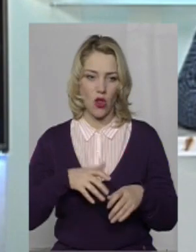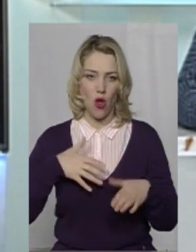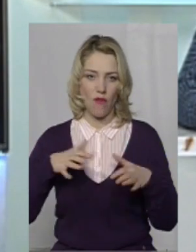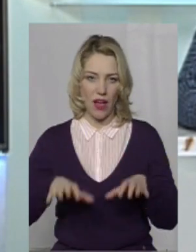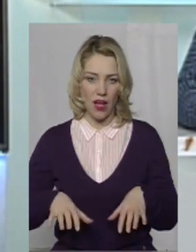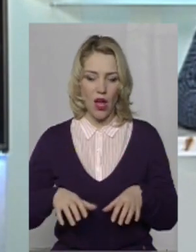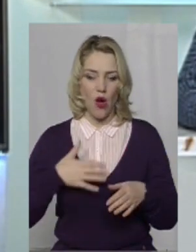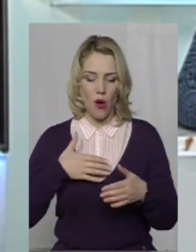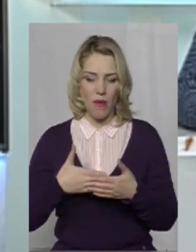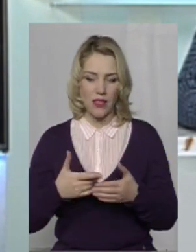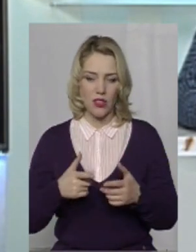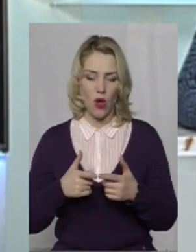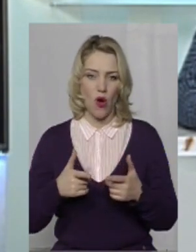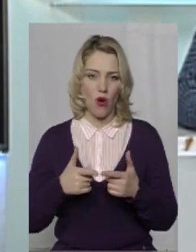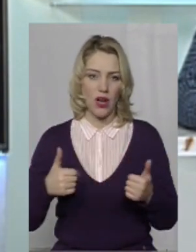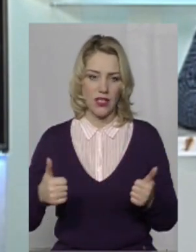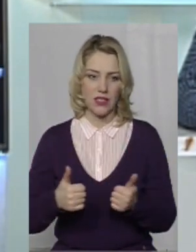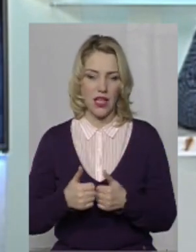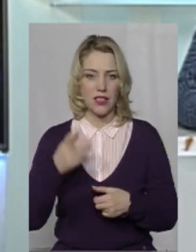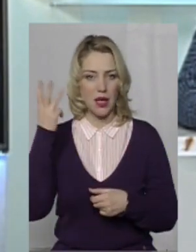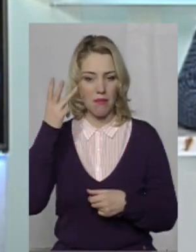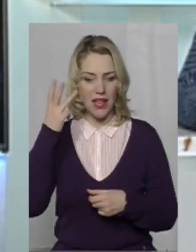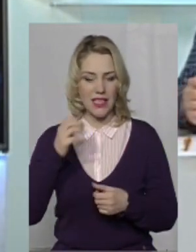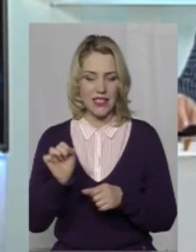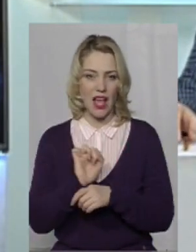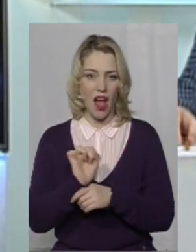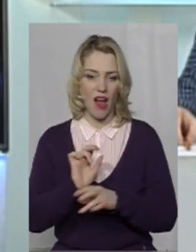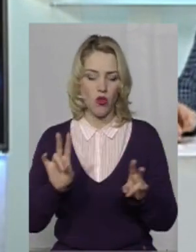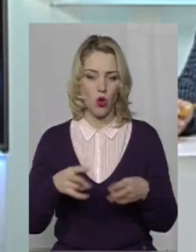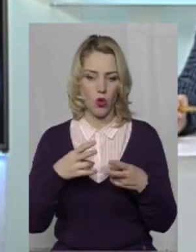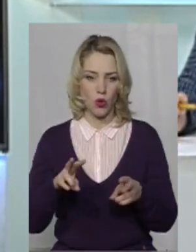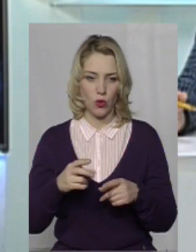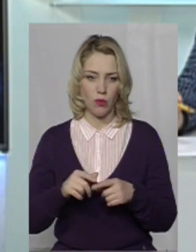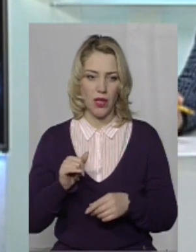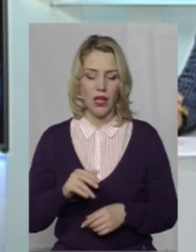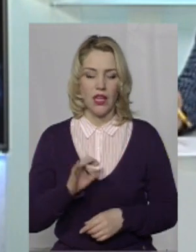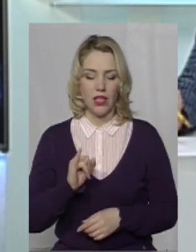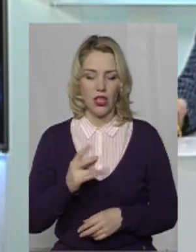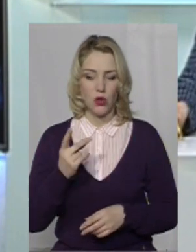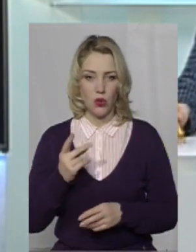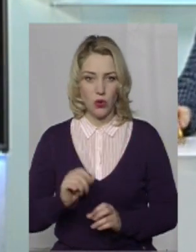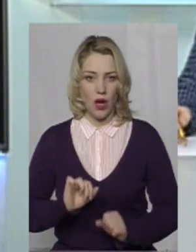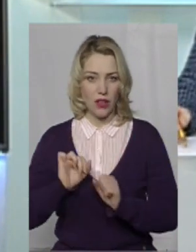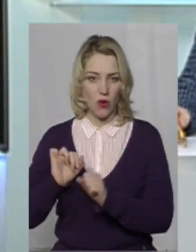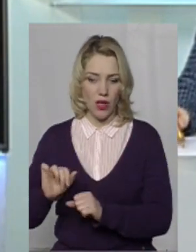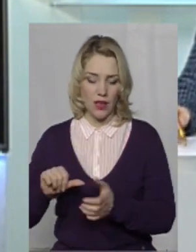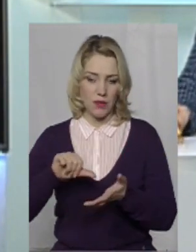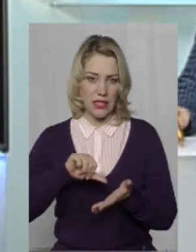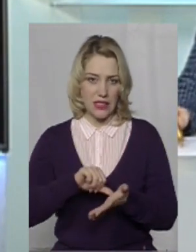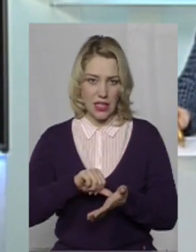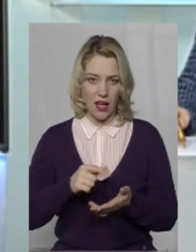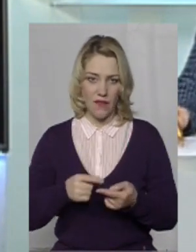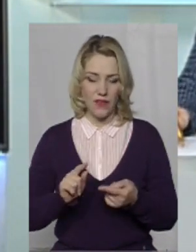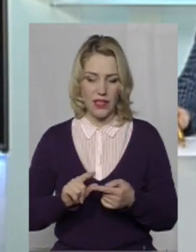організації «Хмельницький автолюбительський клуб» або «Халк» Володимир Огойко та Костянтин Костенко – адвокат і представник робочої